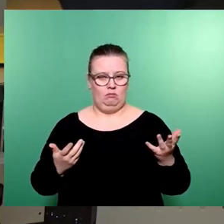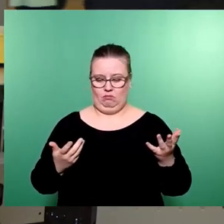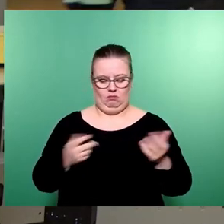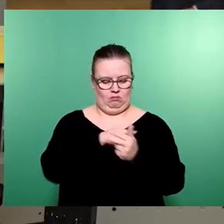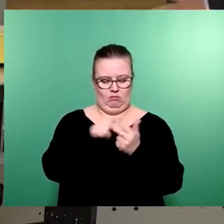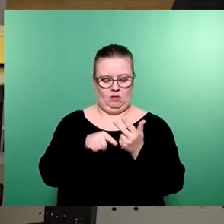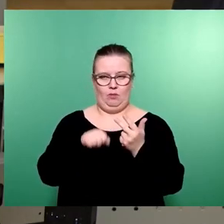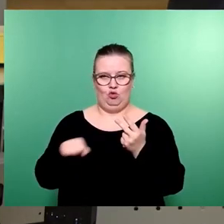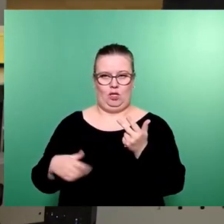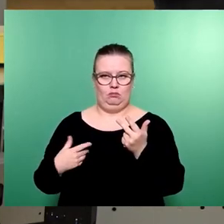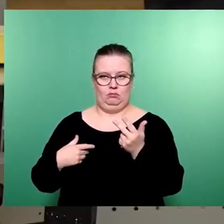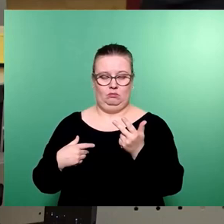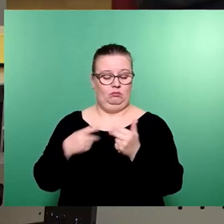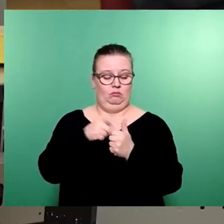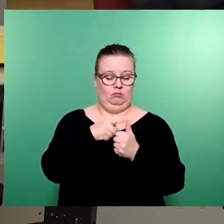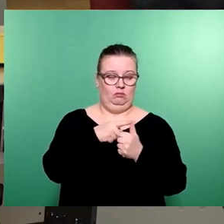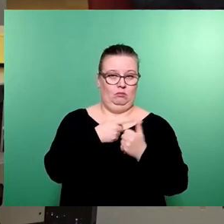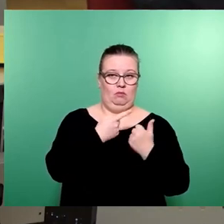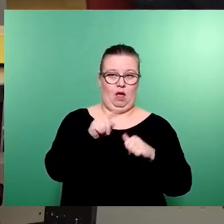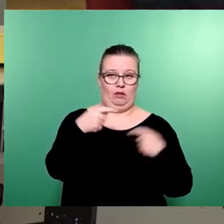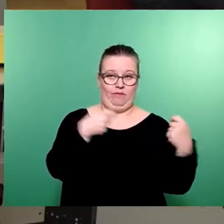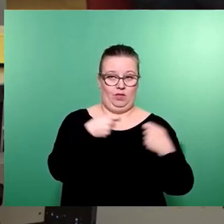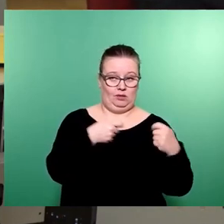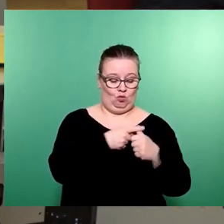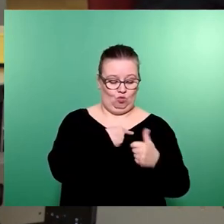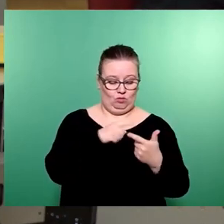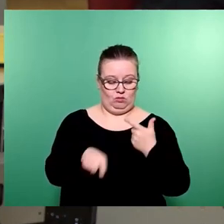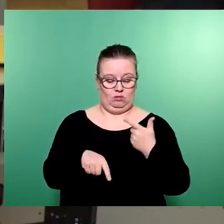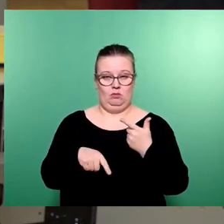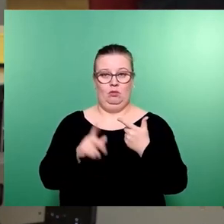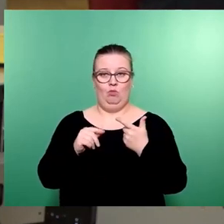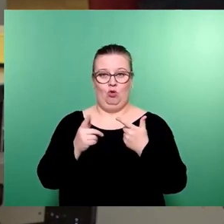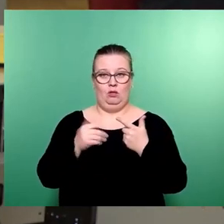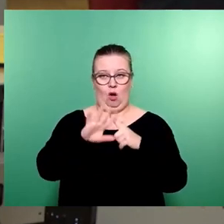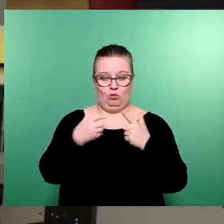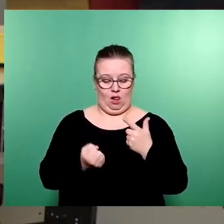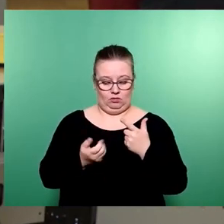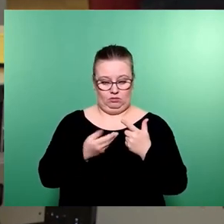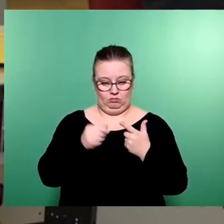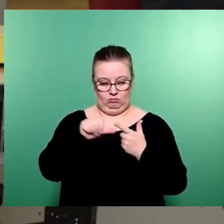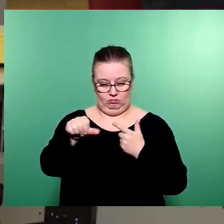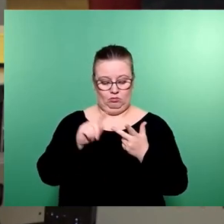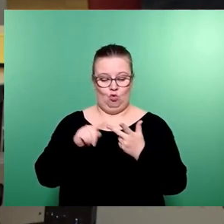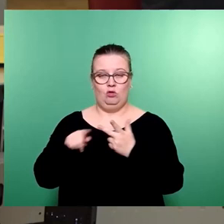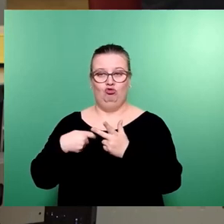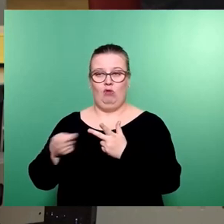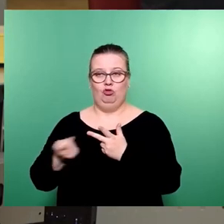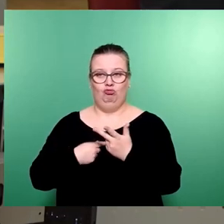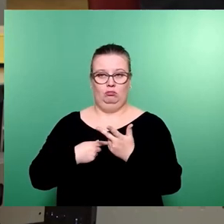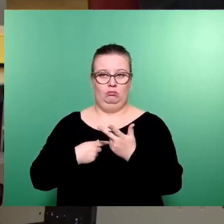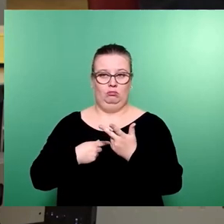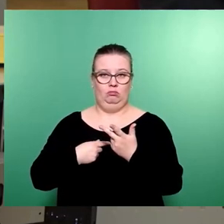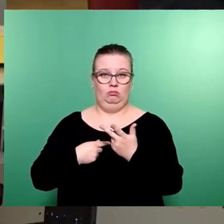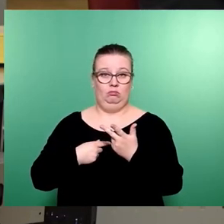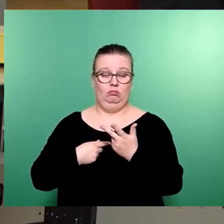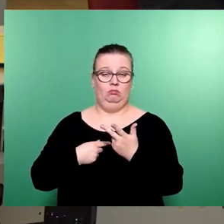Möglichkeiten. Entweder wir finden eine andere Finanzierungsquelle oder wir nehmen es aus dem Haushalt oder wir streichen. Und Herr Zastrow